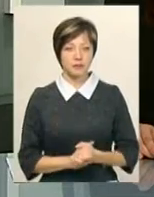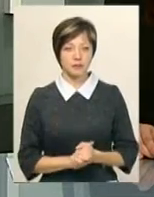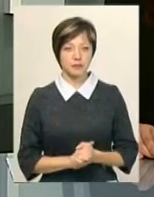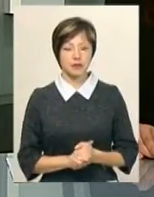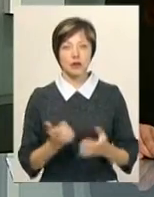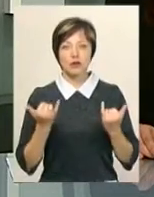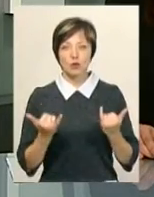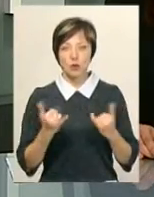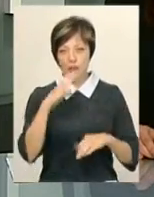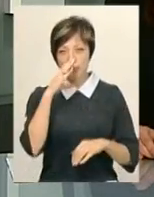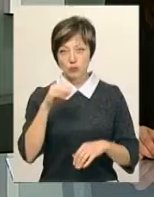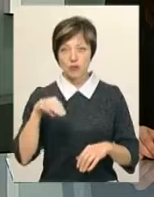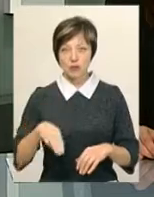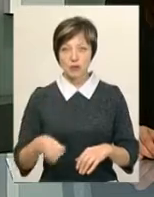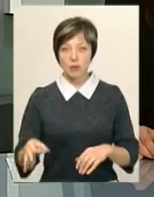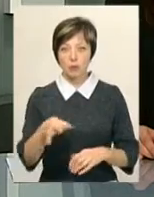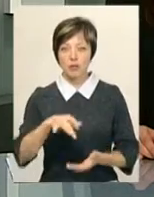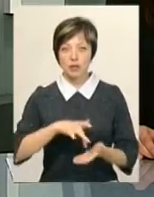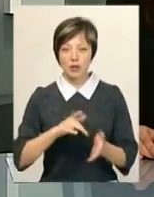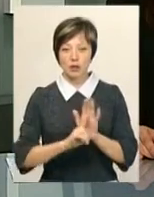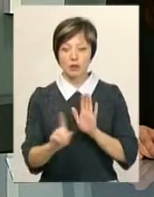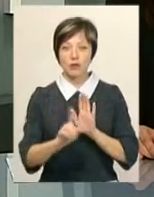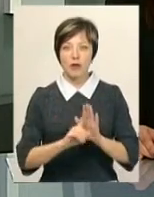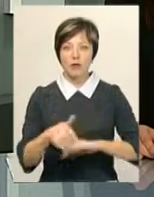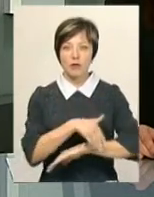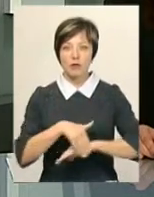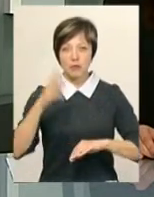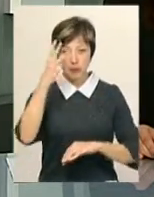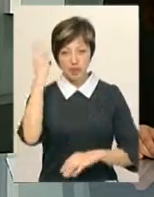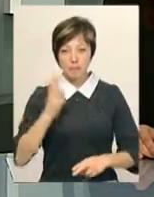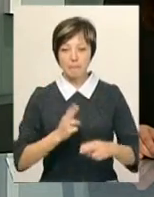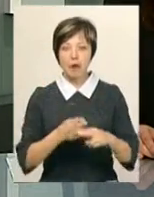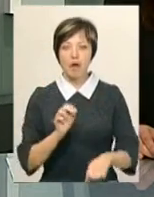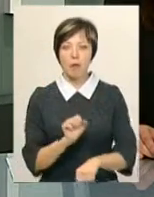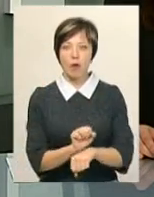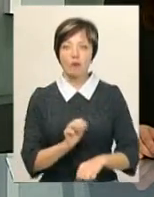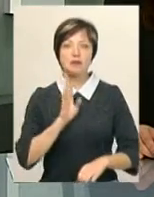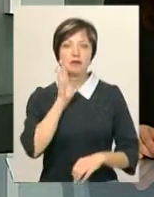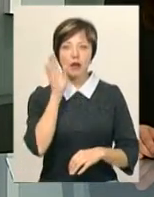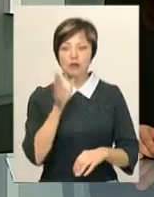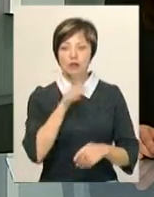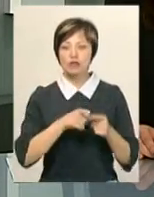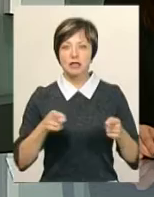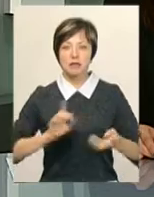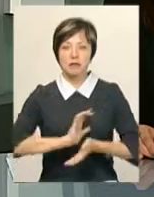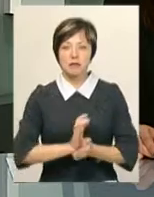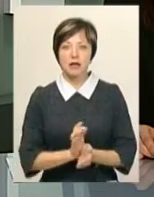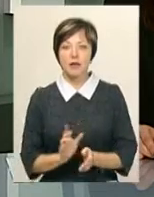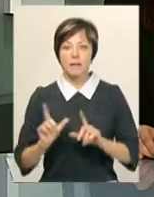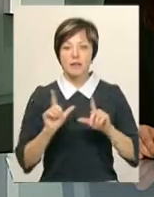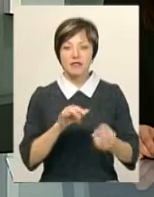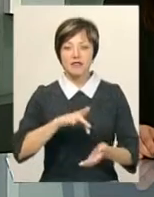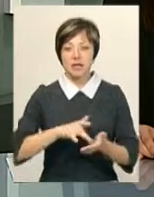Сьогодні маршрутне таксі обласного центру курсувало вулицями Хмельницького з перебоями. Зранку в час пік дістатися центру з